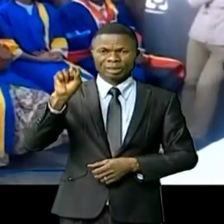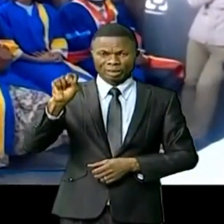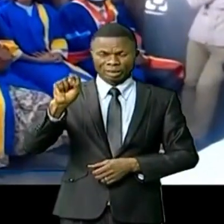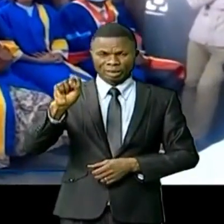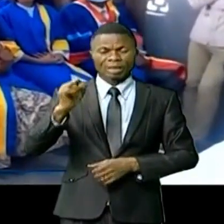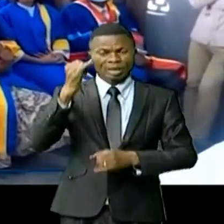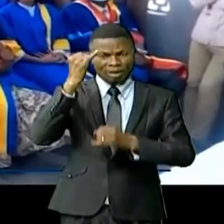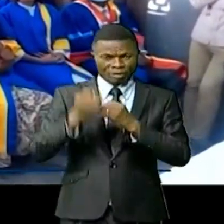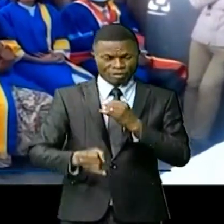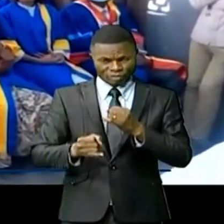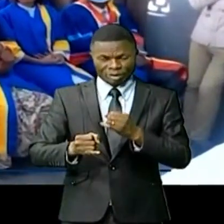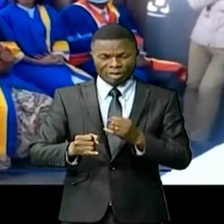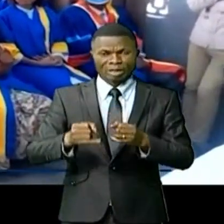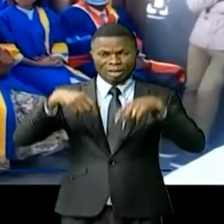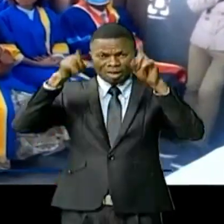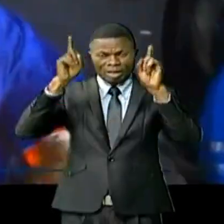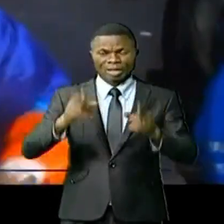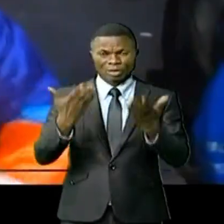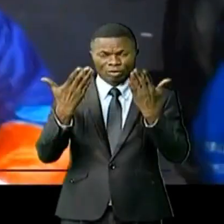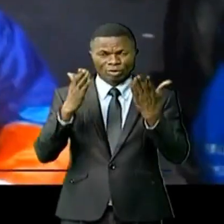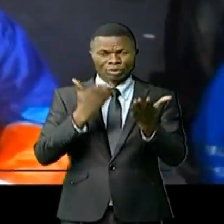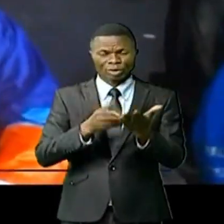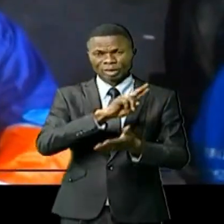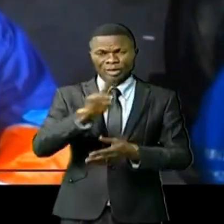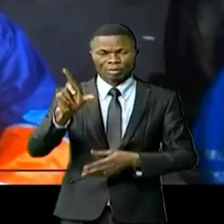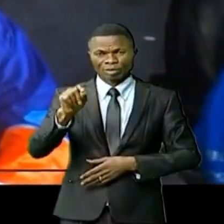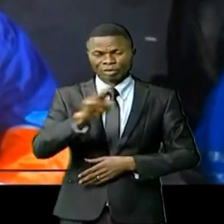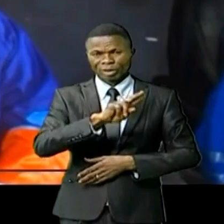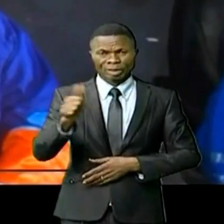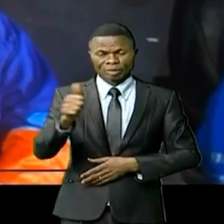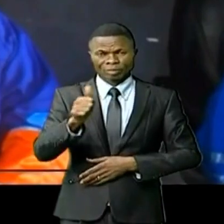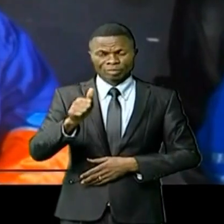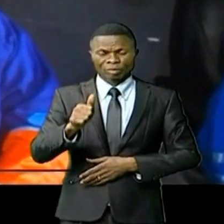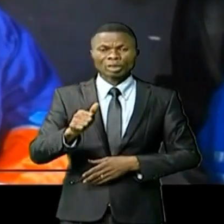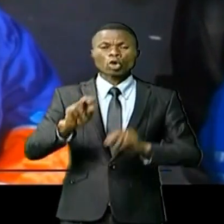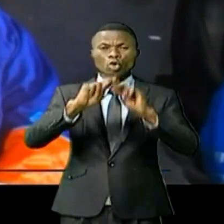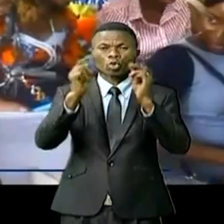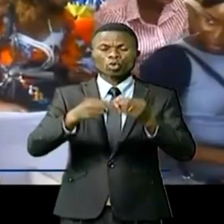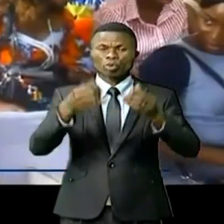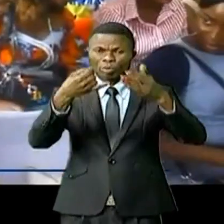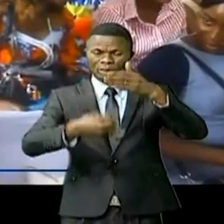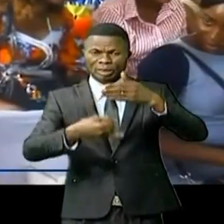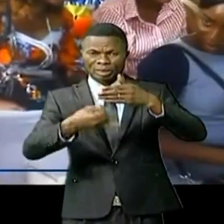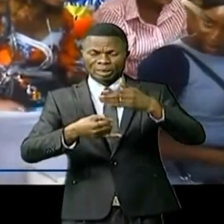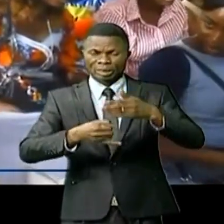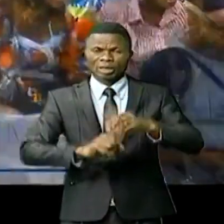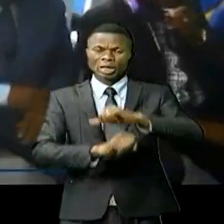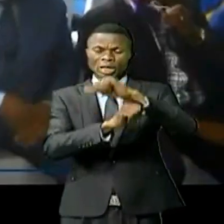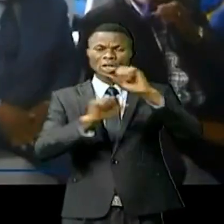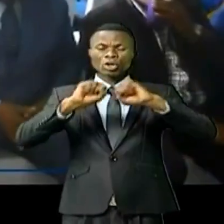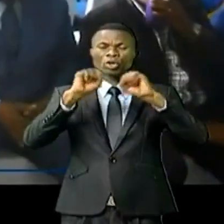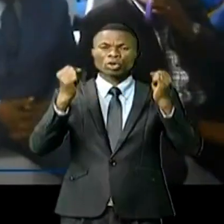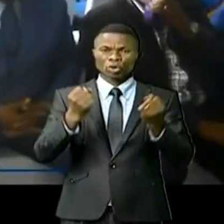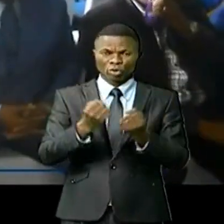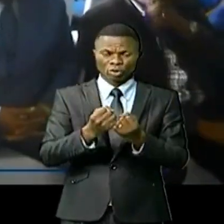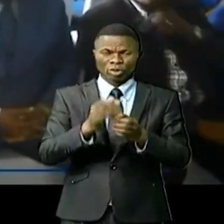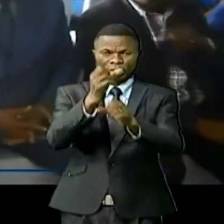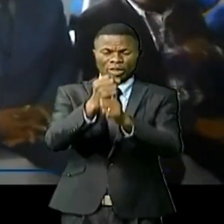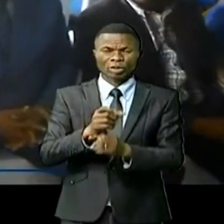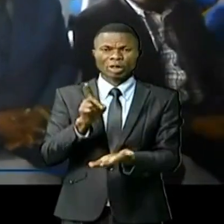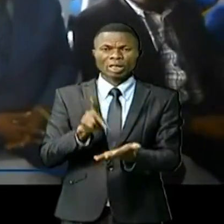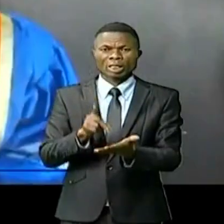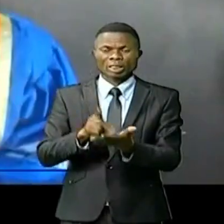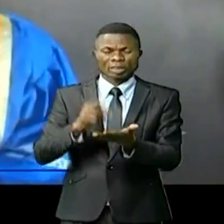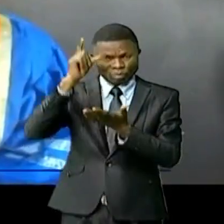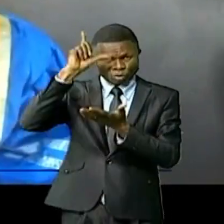'année académique 2020-2021. C'est une sixième promotion en option d'assistance sociale qui reçoit ses diplômes. Le